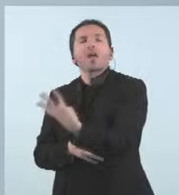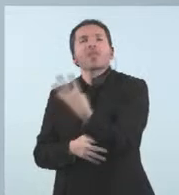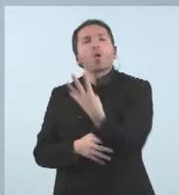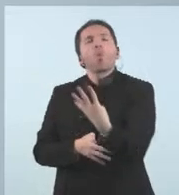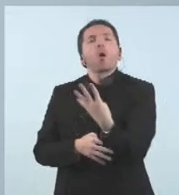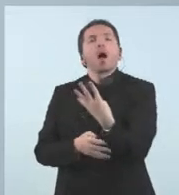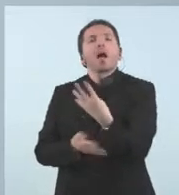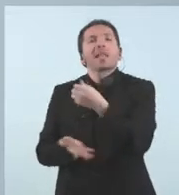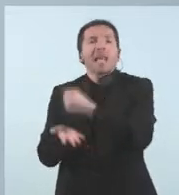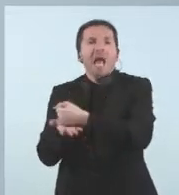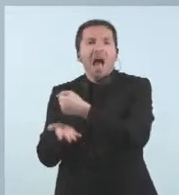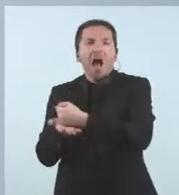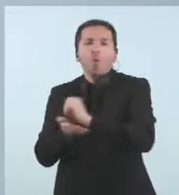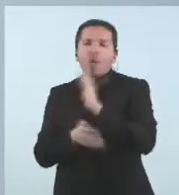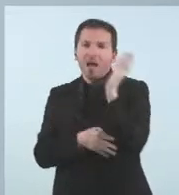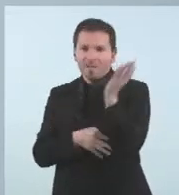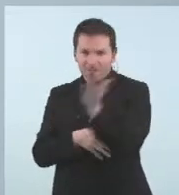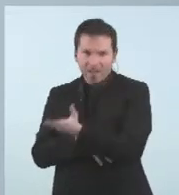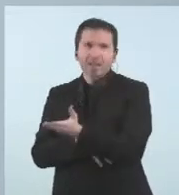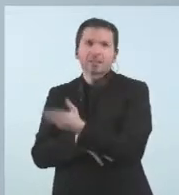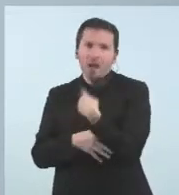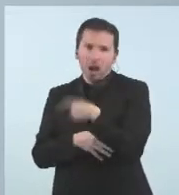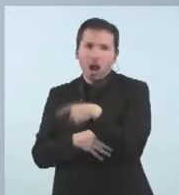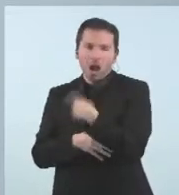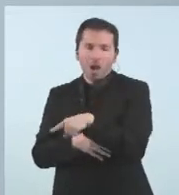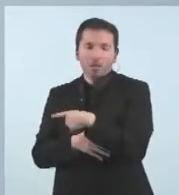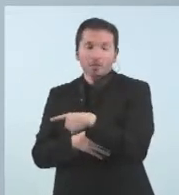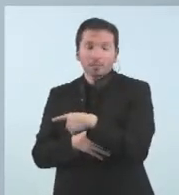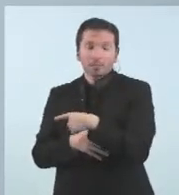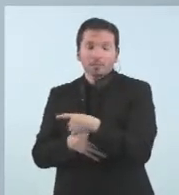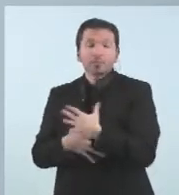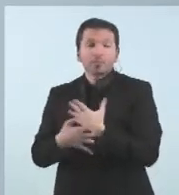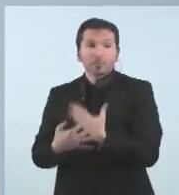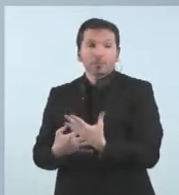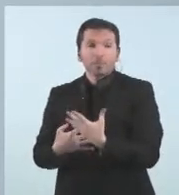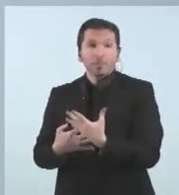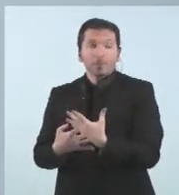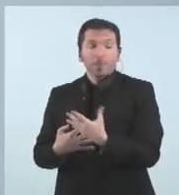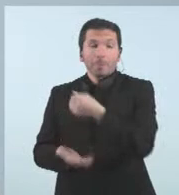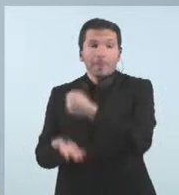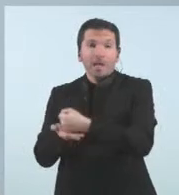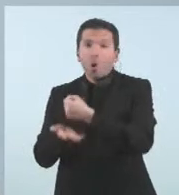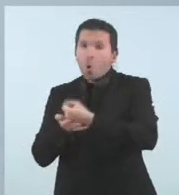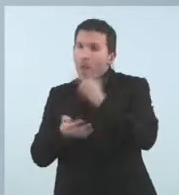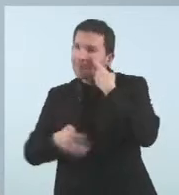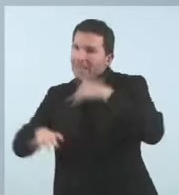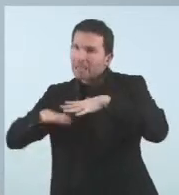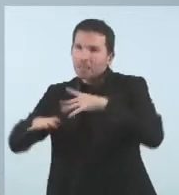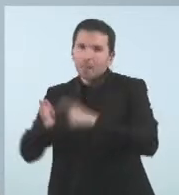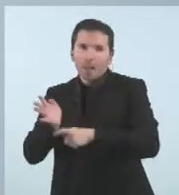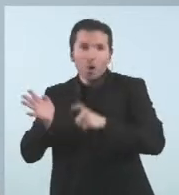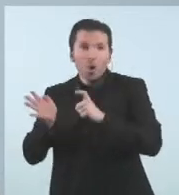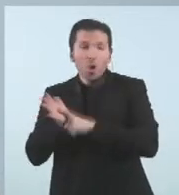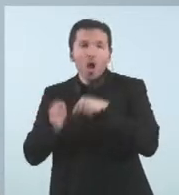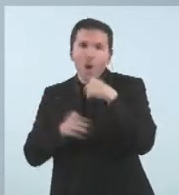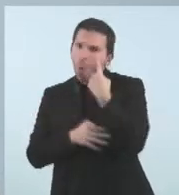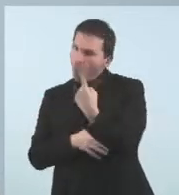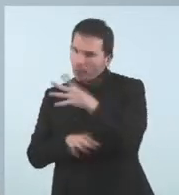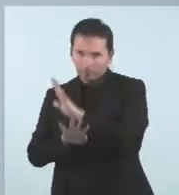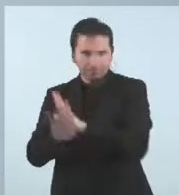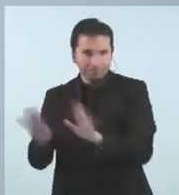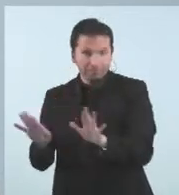afectades. Tenim en aquests moments aules amb vigilància activa total són una,